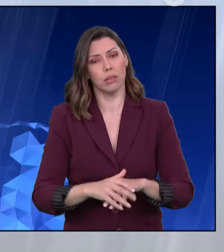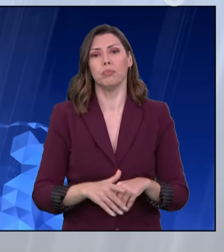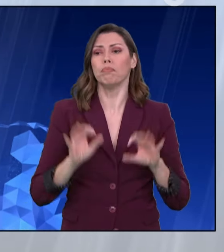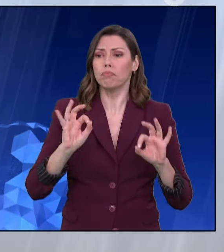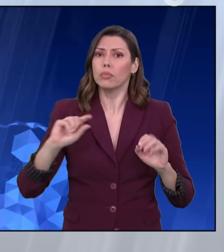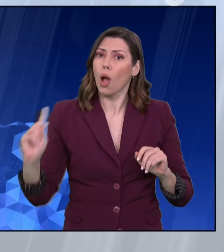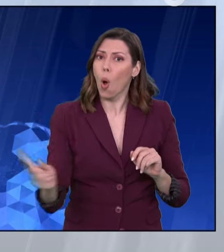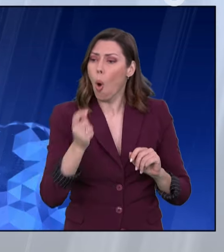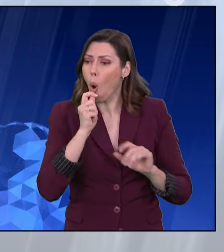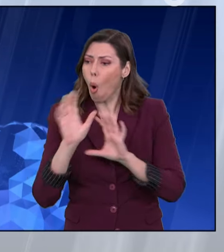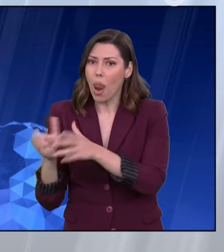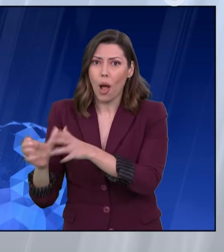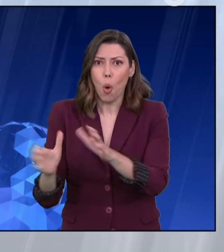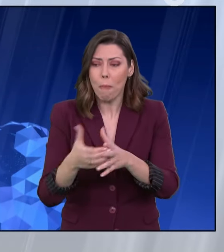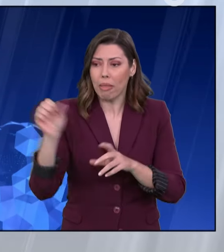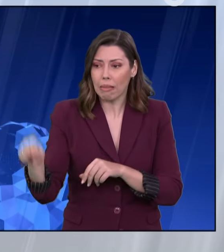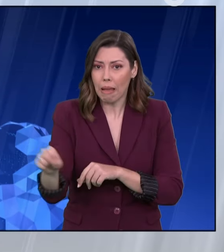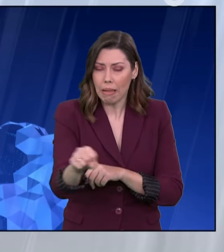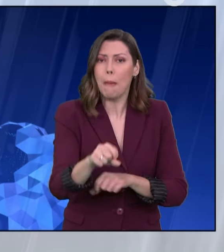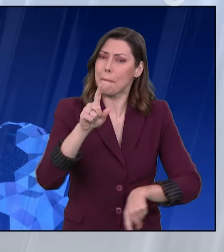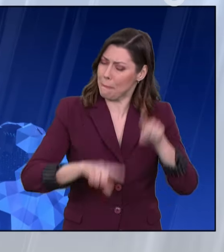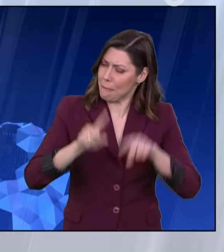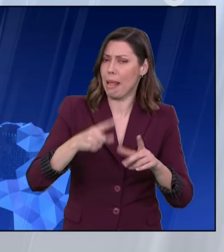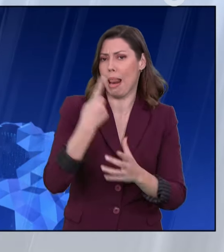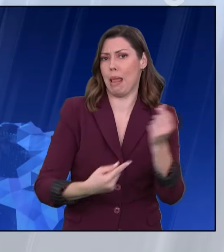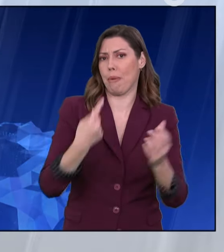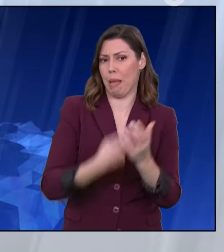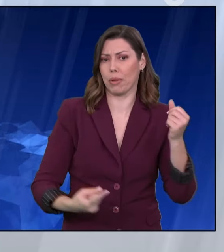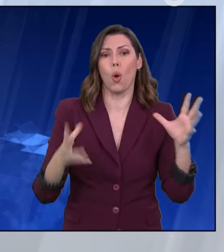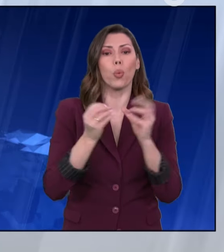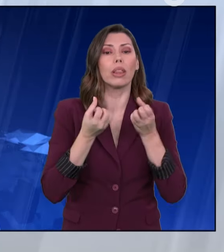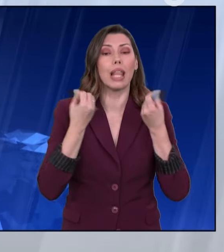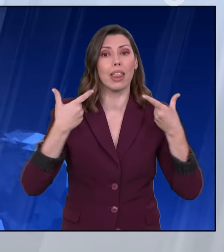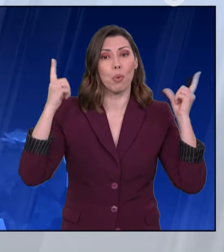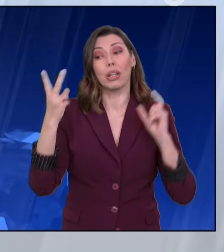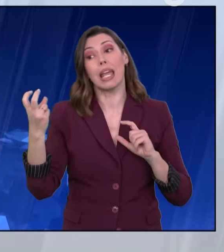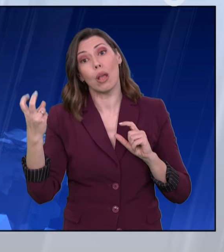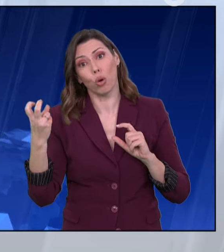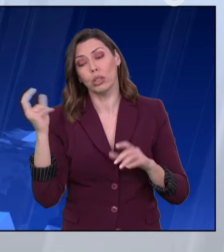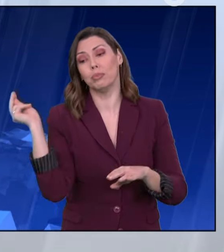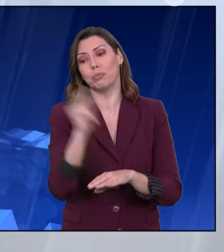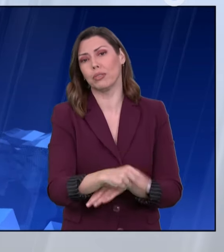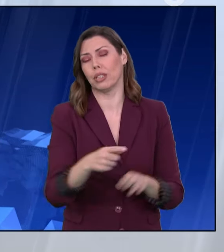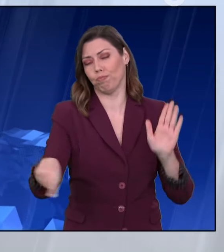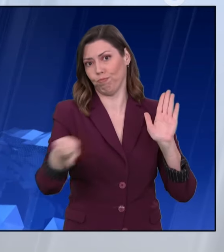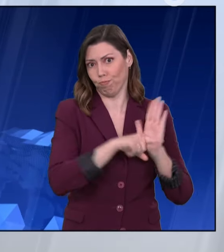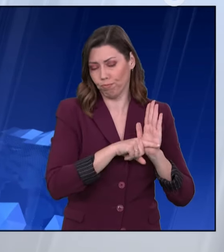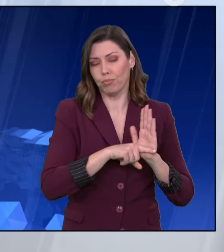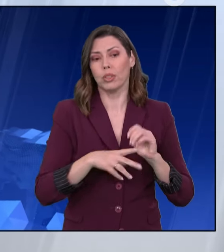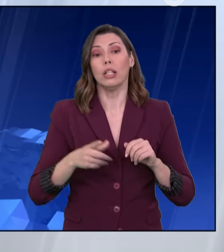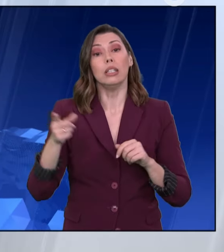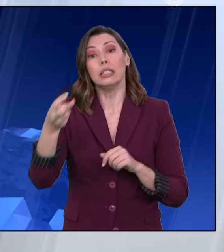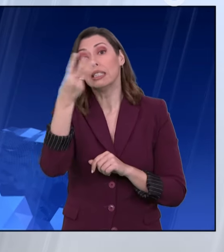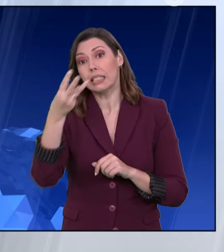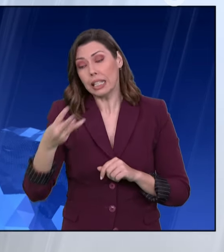Υπότιτλοι AUTHORWAVE Από τη Νέα Δημοκρατία, 20 βουλευτές καταψήφισαν και 31 απήχαν. Στον ΣΥΡΙΖΑ υπήρξαν τρεις διαφοροποίησεις, με